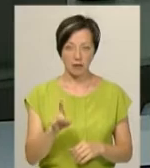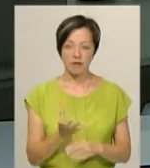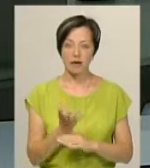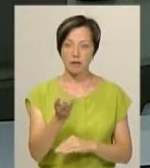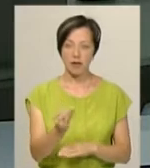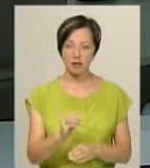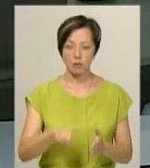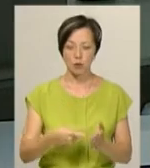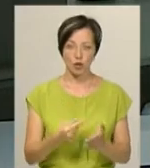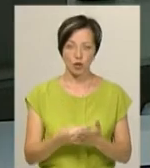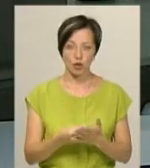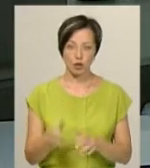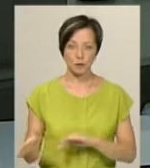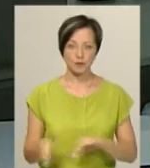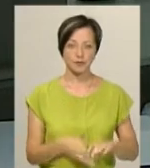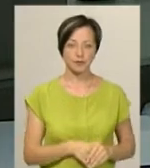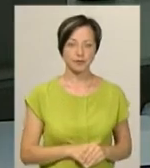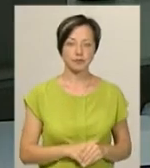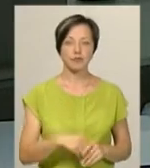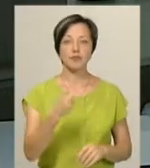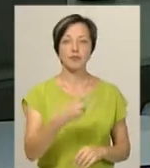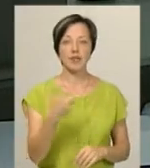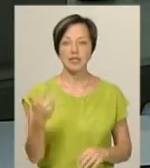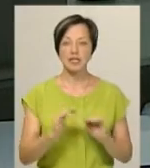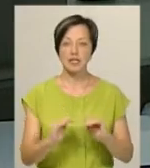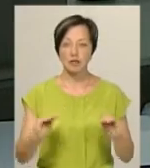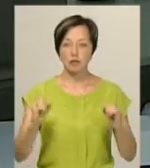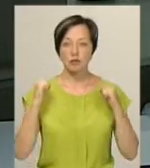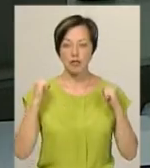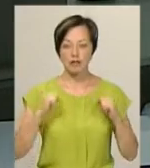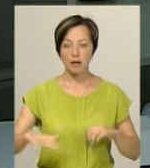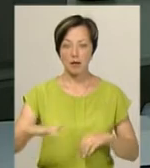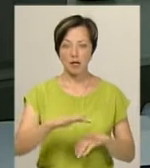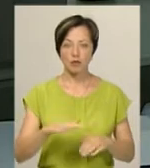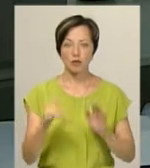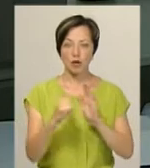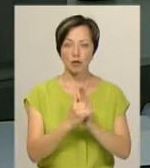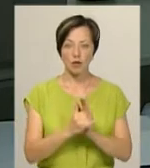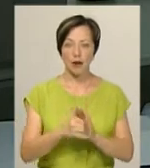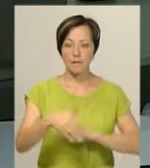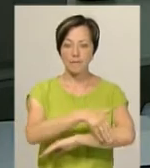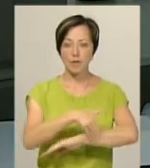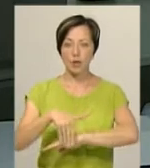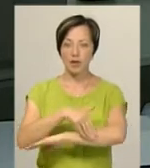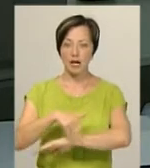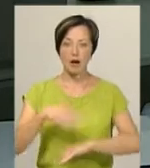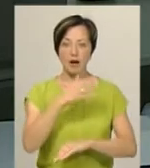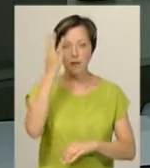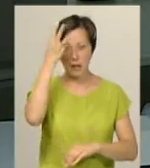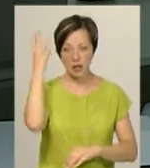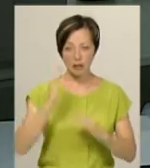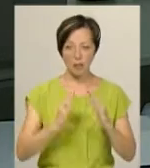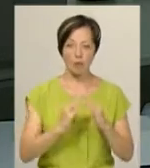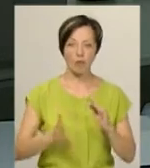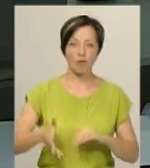виплачують з міського бюджету. 23 дитячих і спортивних майданчиків встановлюють у подвір'ях хмельницьких багатоповерхівок.